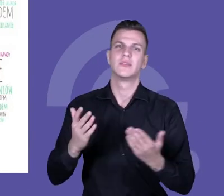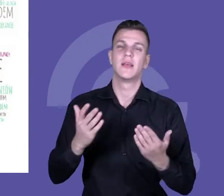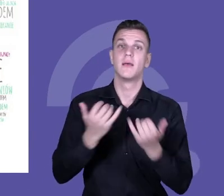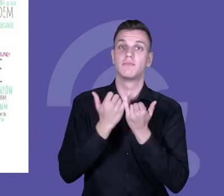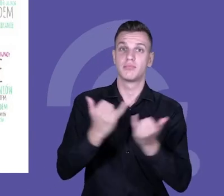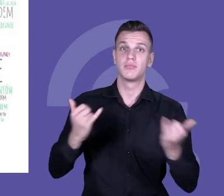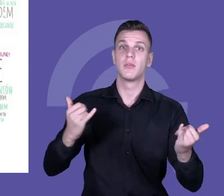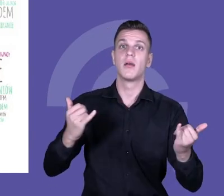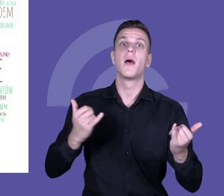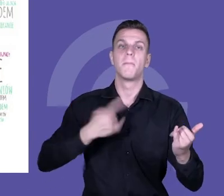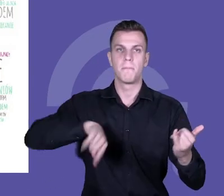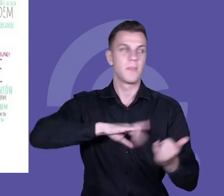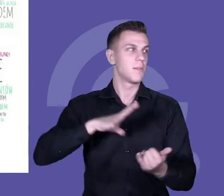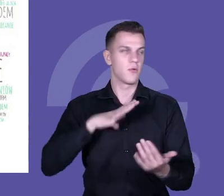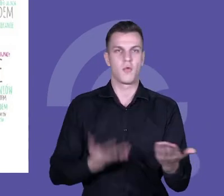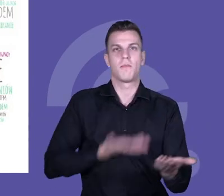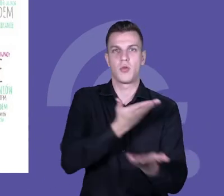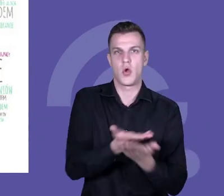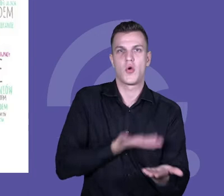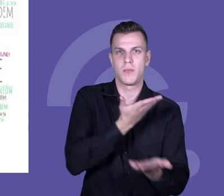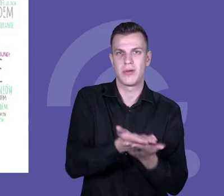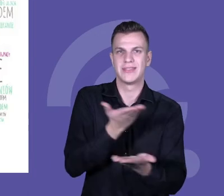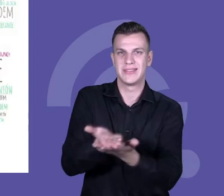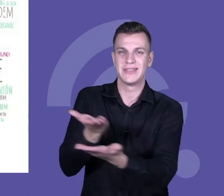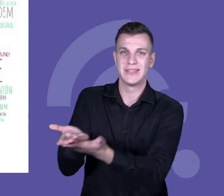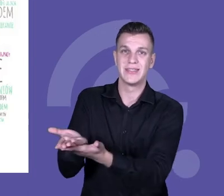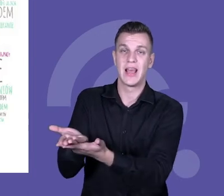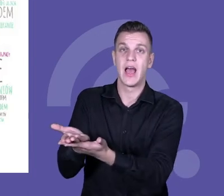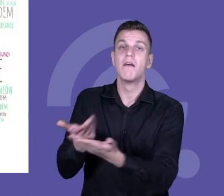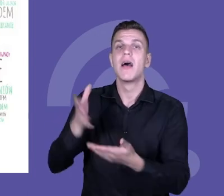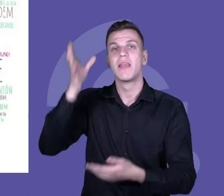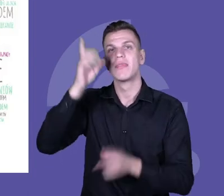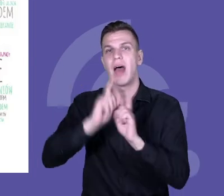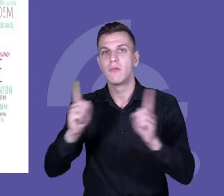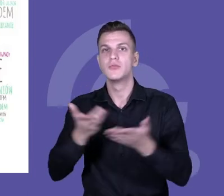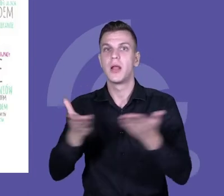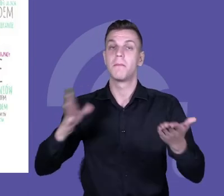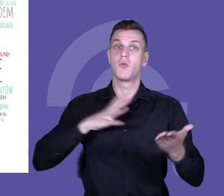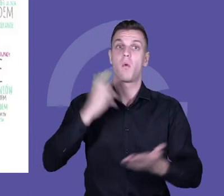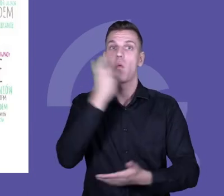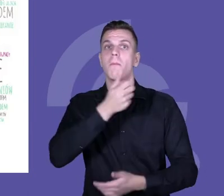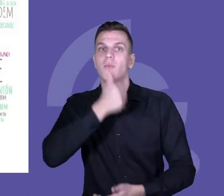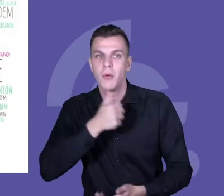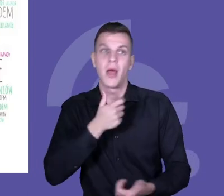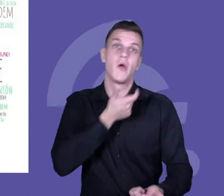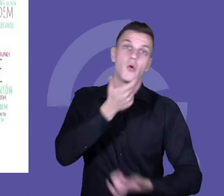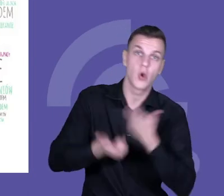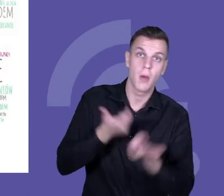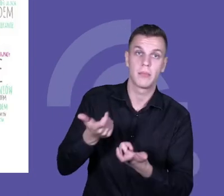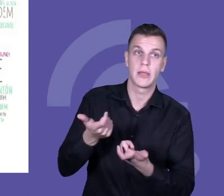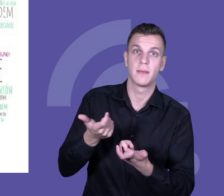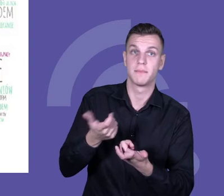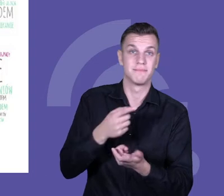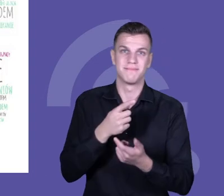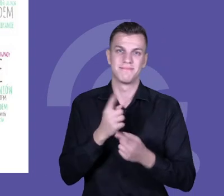oferowane nauczycielom, których nauczycielom mówiliśmy. Nauczyciele je testowali, eksperymentowali z nimi. Dużo więcej na ten temat